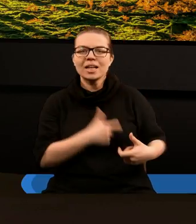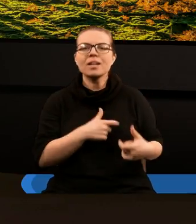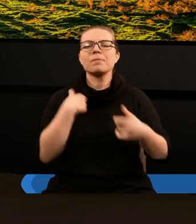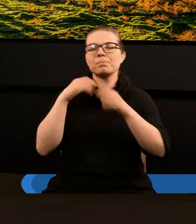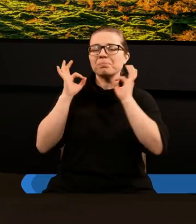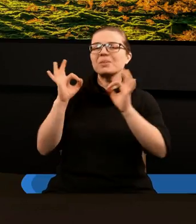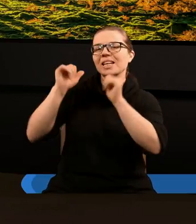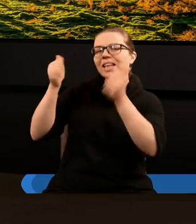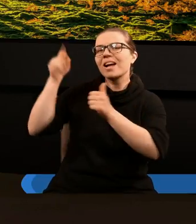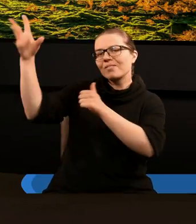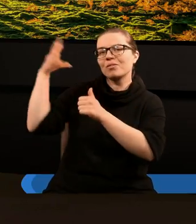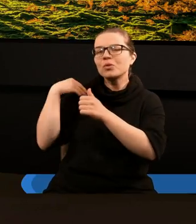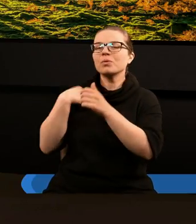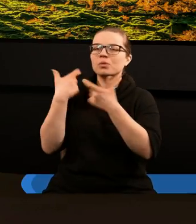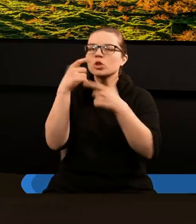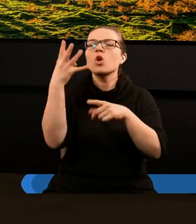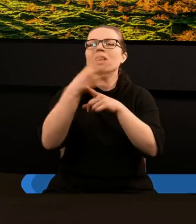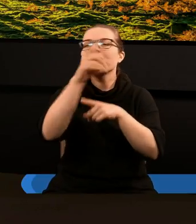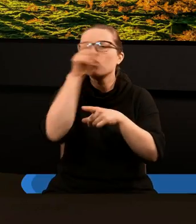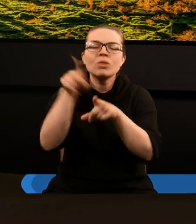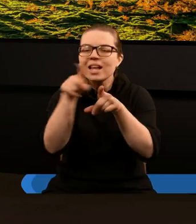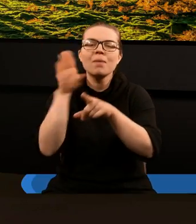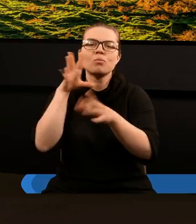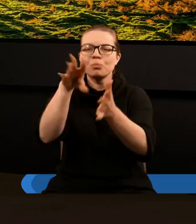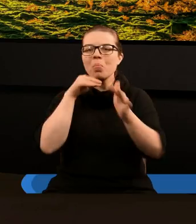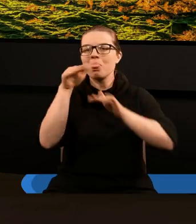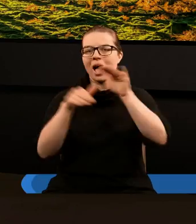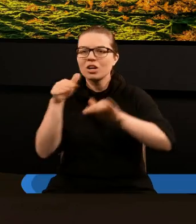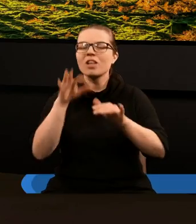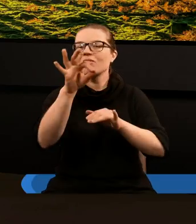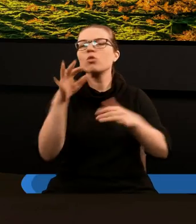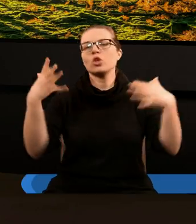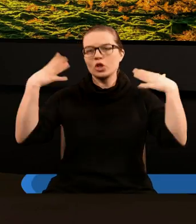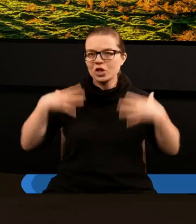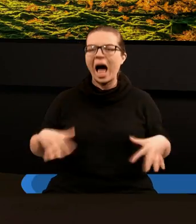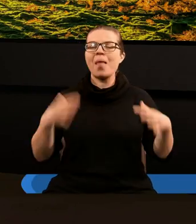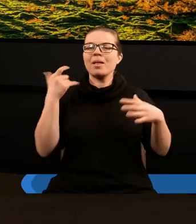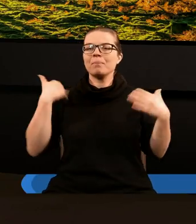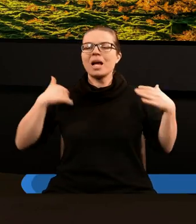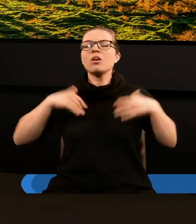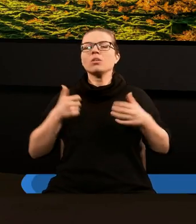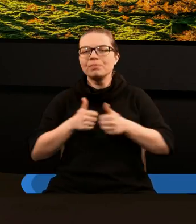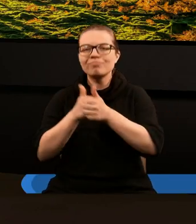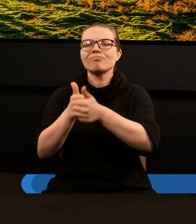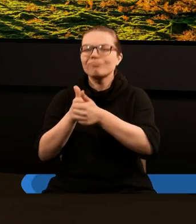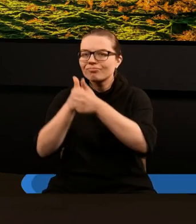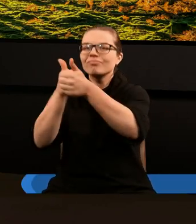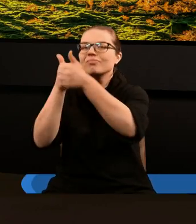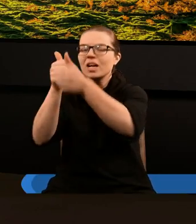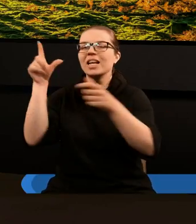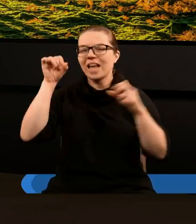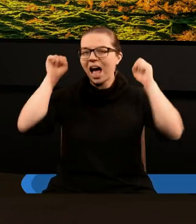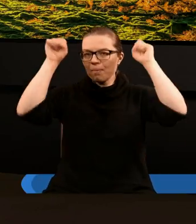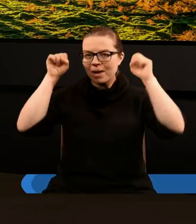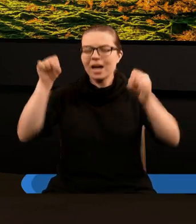stanu, w jakim znajduje się te 144 tysiące tych, którzy wybieli swoje szaty, ci, którzy podążają za barankiem dokądkolwiek